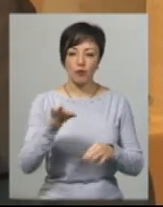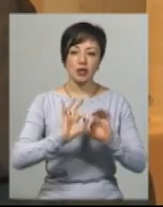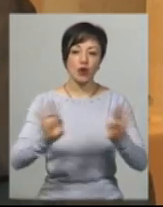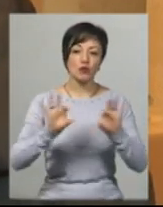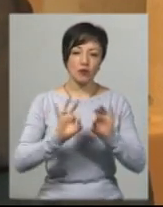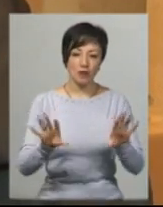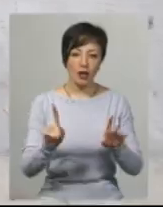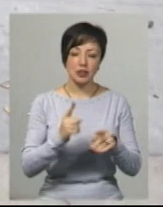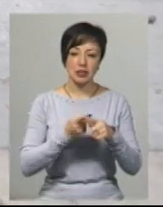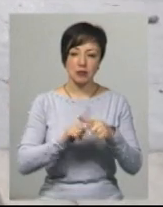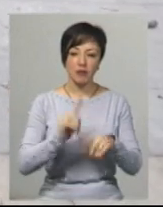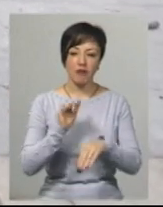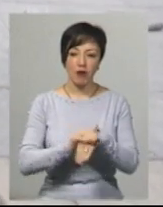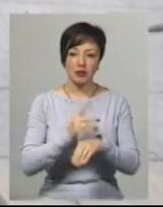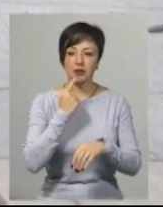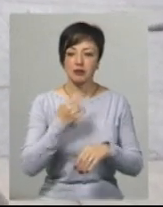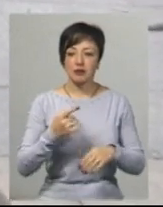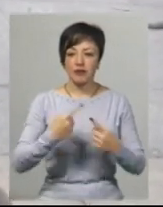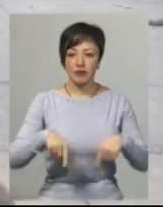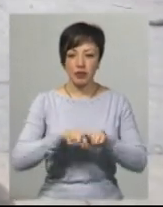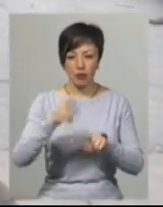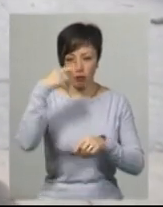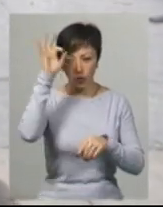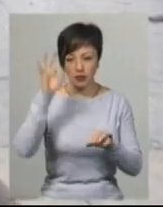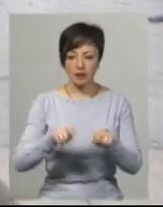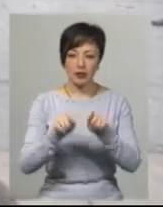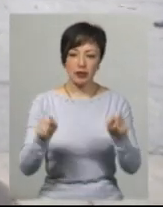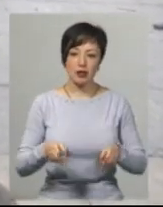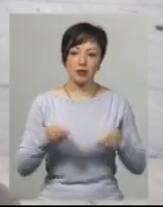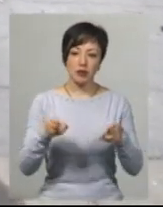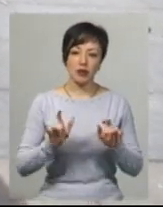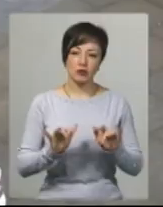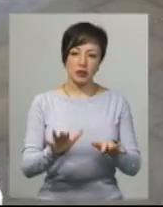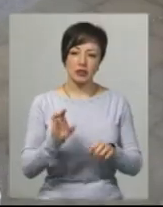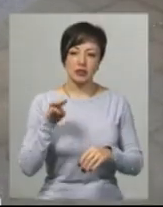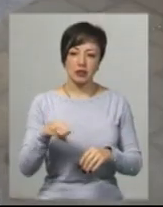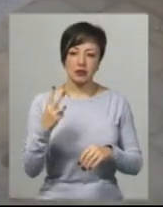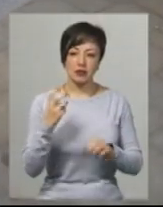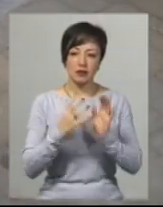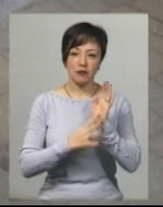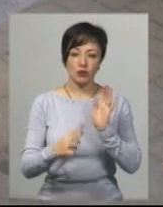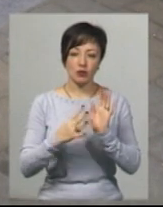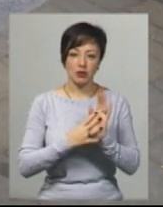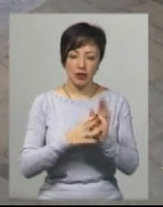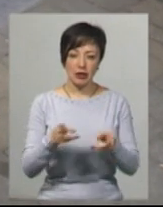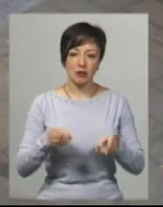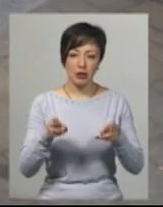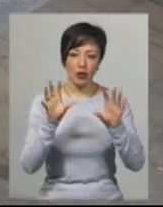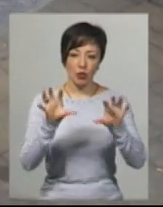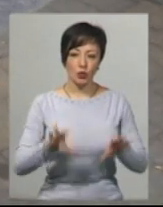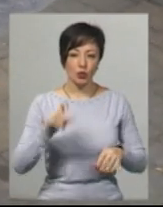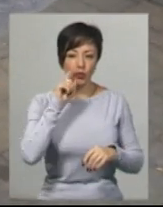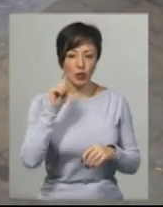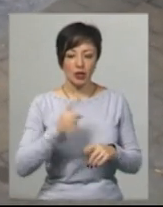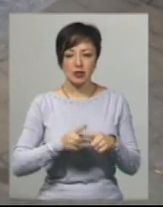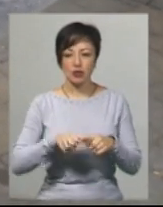розповідає, що за даним фактом у Красилівському відділі поліції відкрито кримінальне провадження за статтею 299 Кримінального кодексу